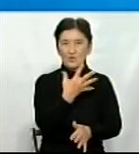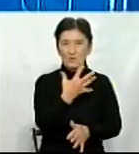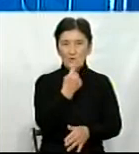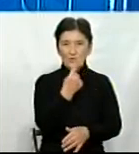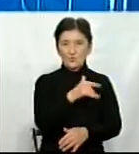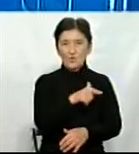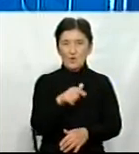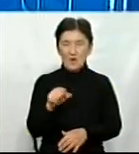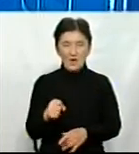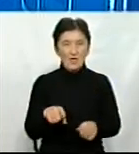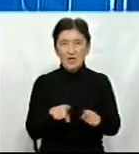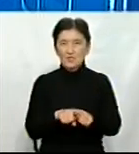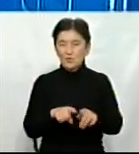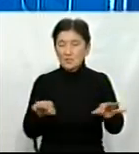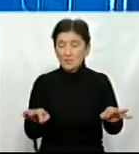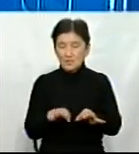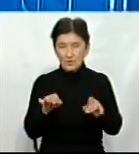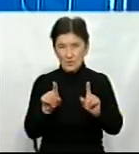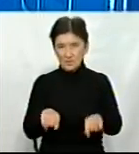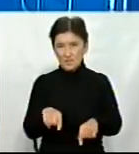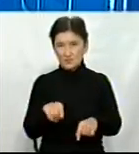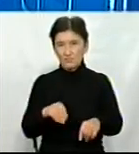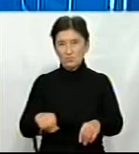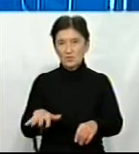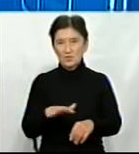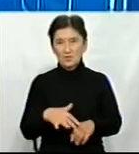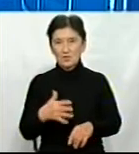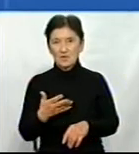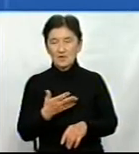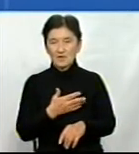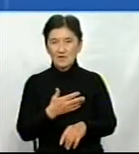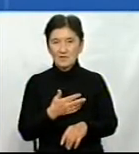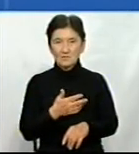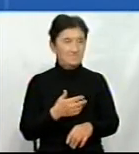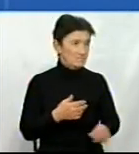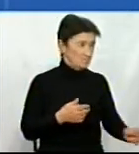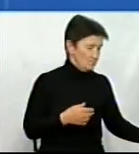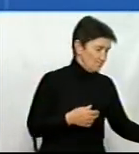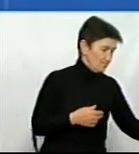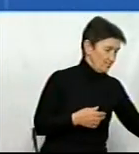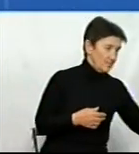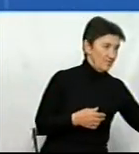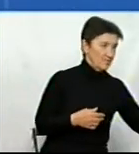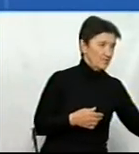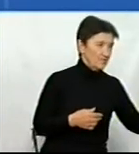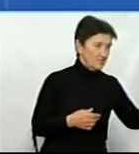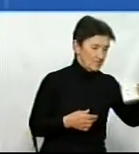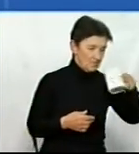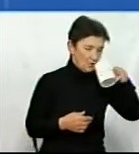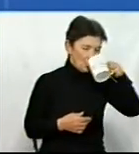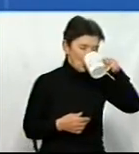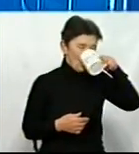гектар. Такого не було навіть і по соняшнику. Ну і сказав пан Таровик сьогодні в нашій програмі, що все-таки ціни, слава Богу,